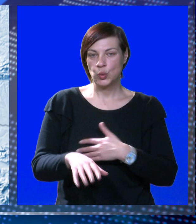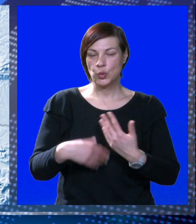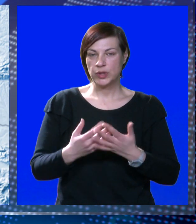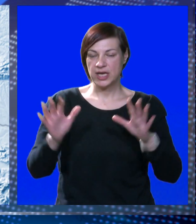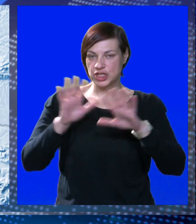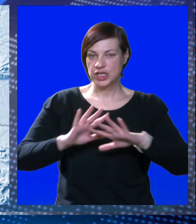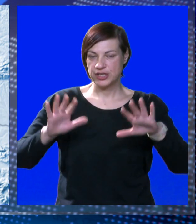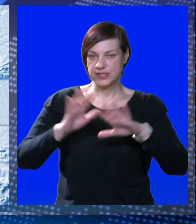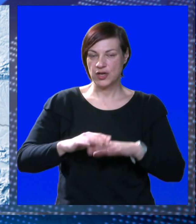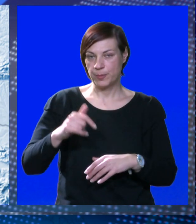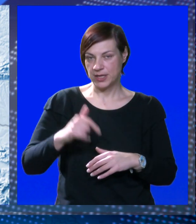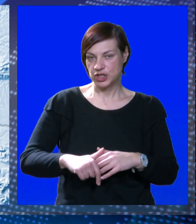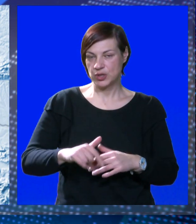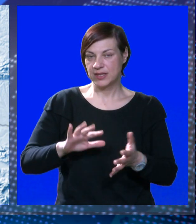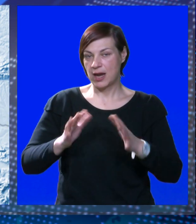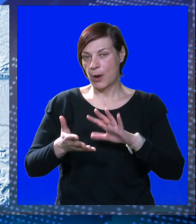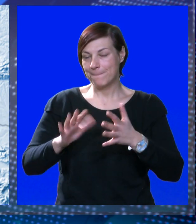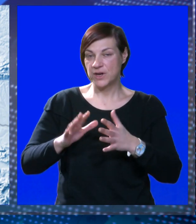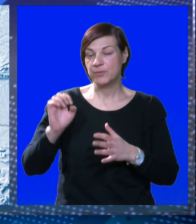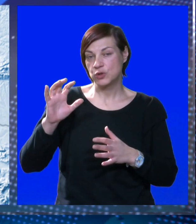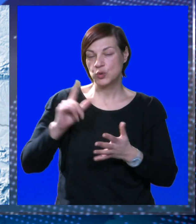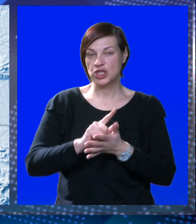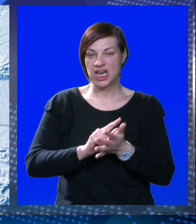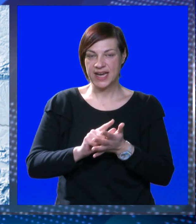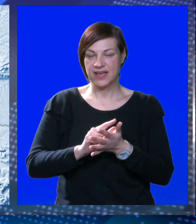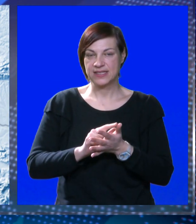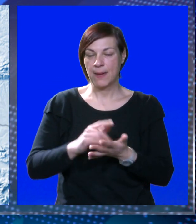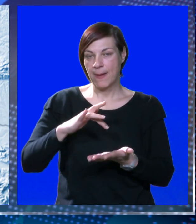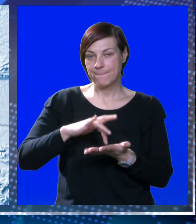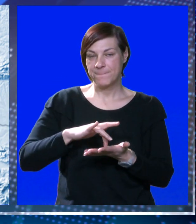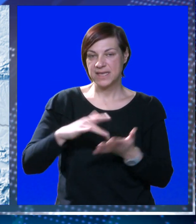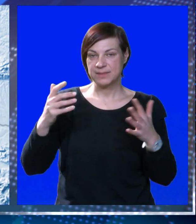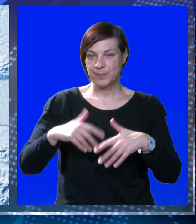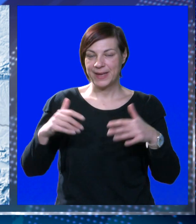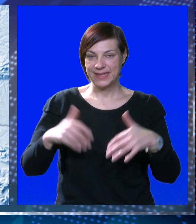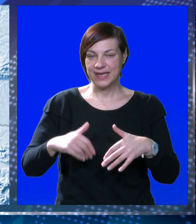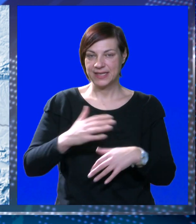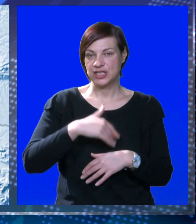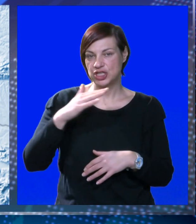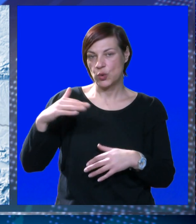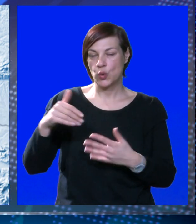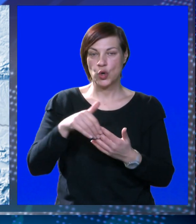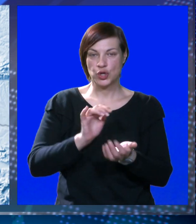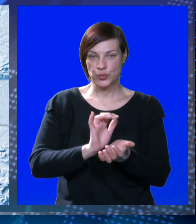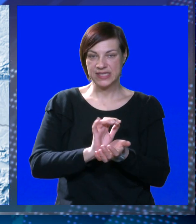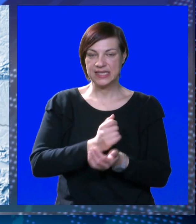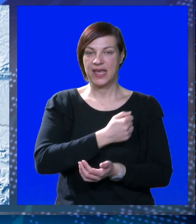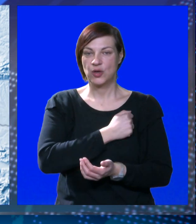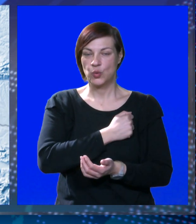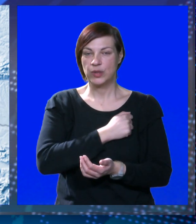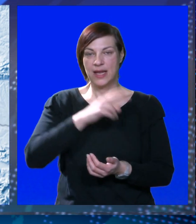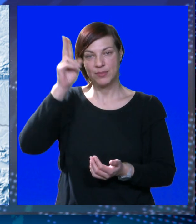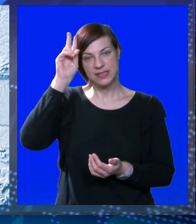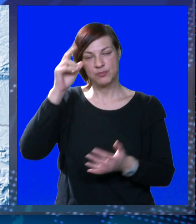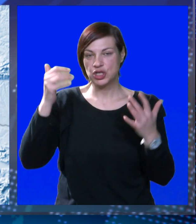Unutrašnjosti pretežno oblačno, a na Jadranu promjenjivo usunčana razdoblja. Mjestimice će padati kiša u gorju i snijeg. U